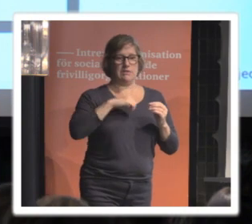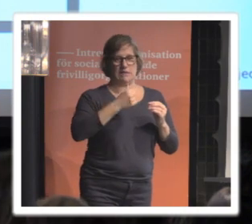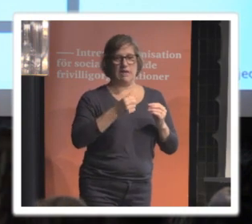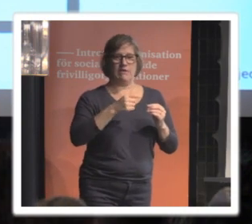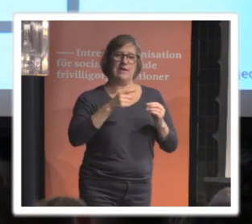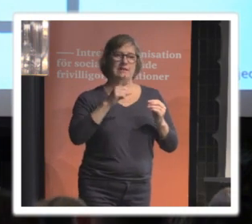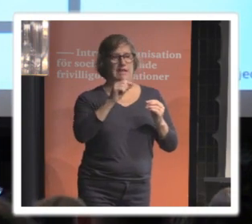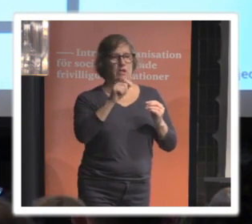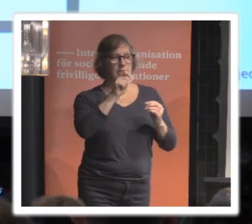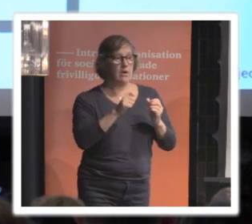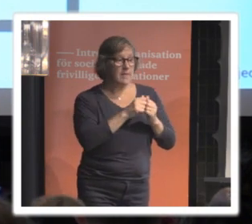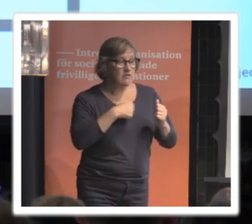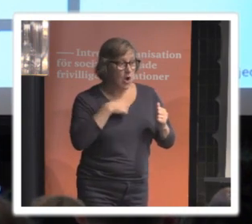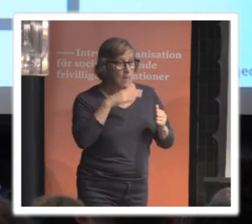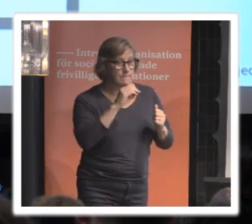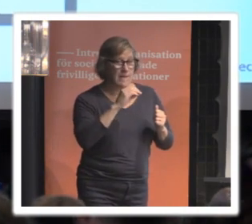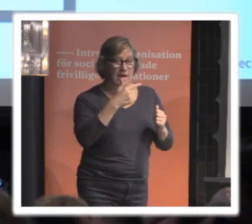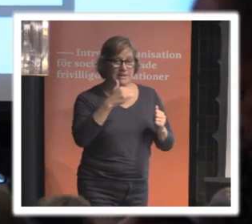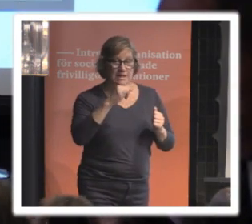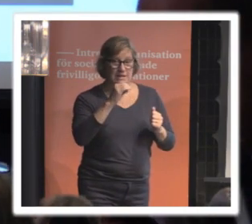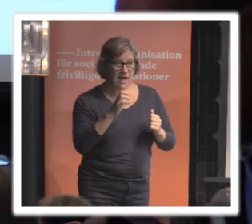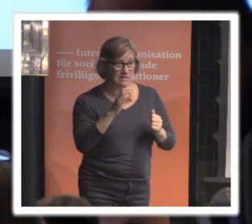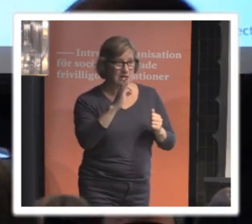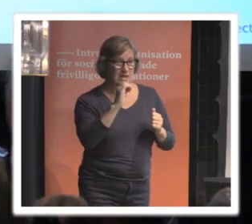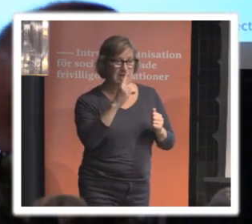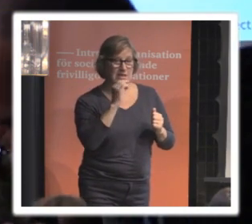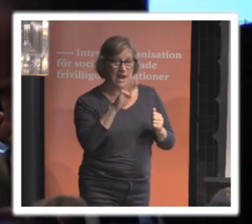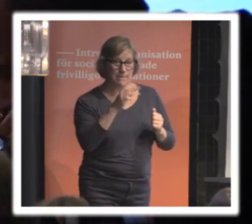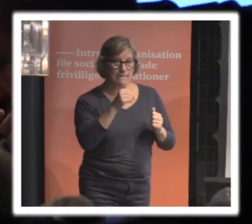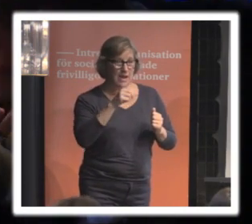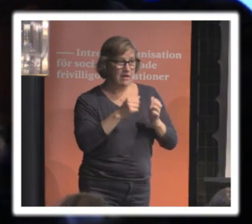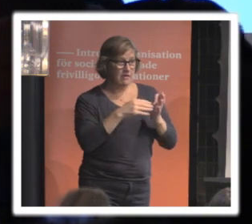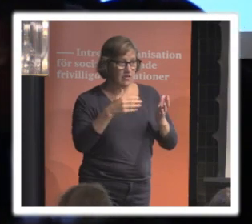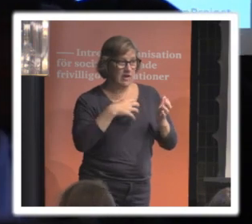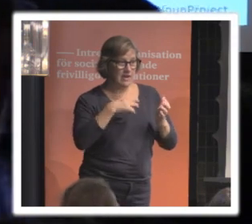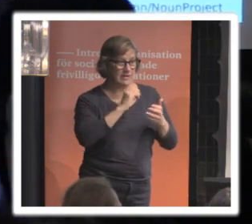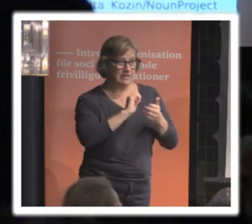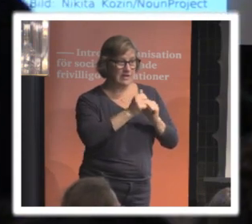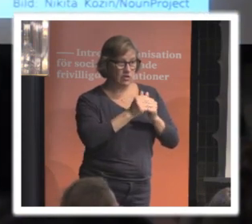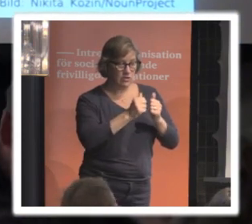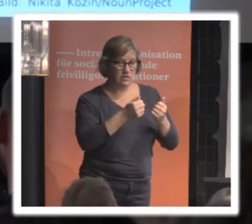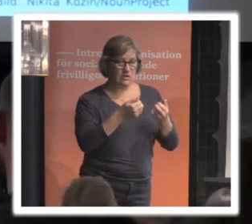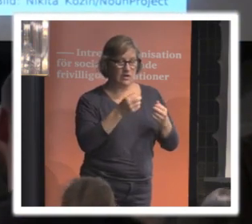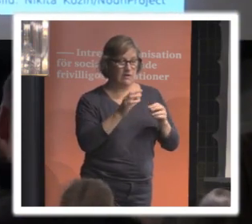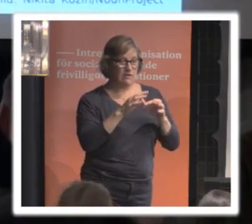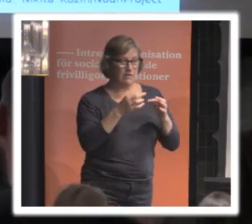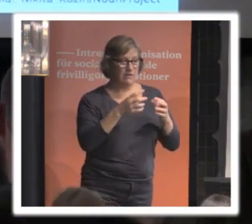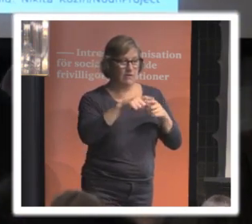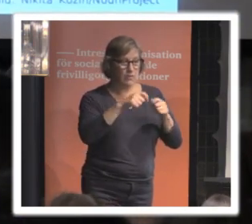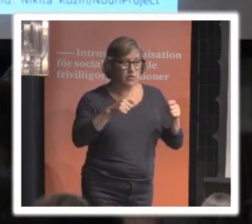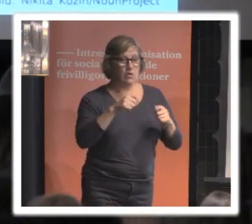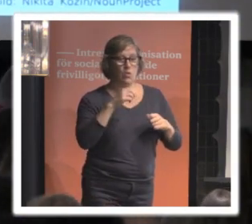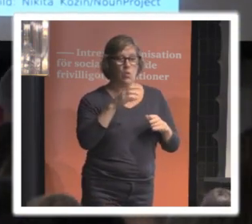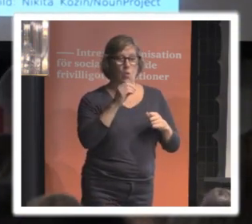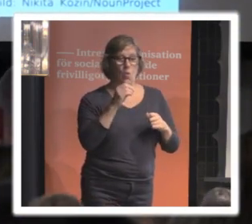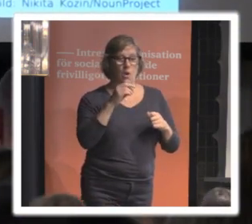Men vi har Mattias Hjelmberg från Riksidrottsförbundet och David Schreiber från Frontadvokater som är super experter på det här området